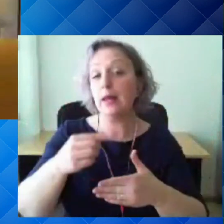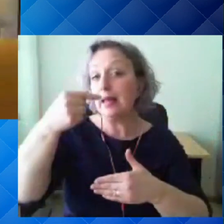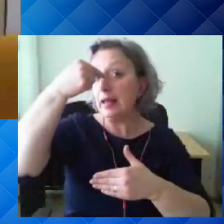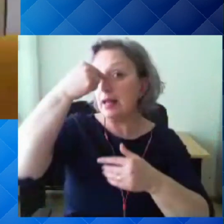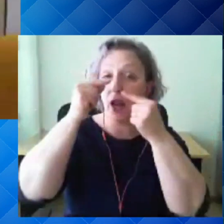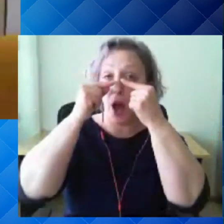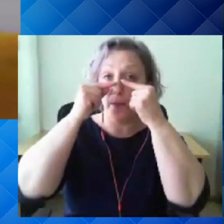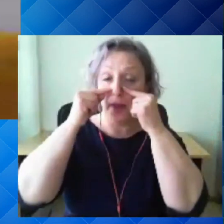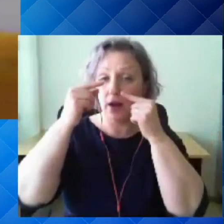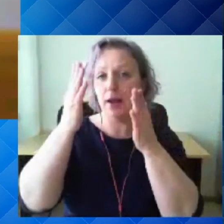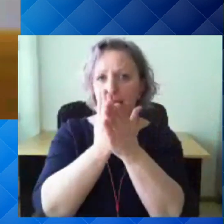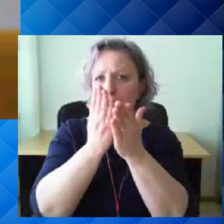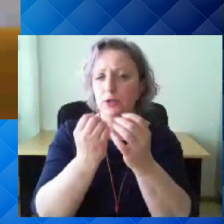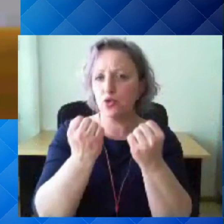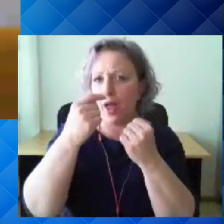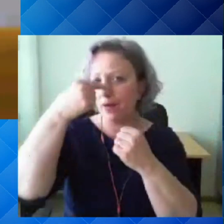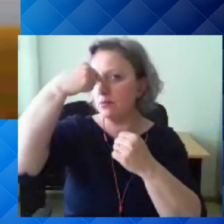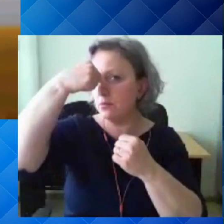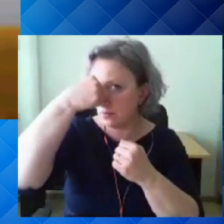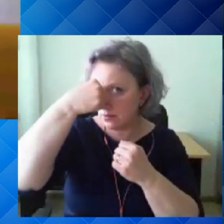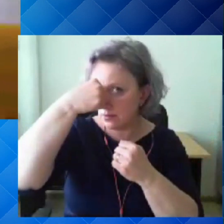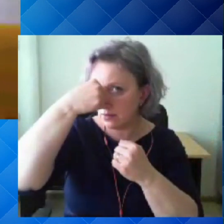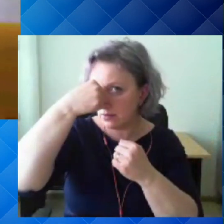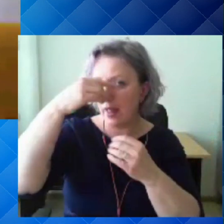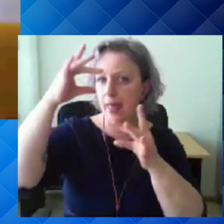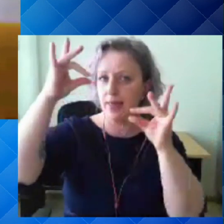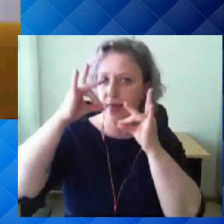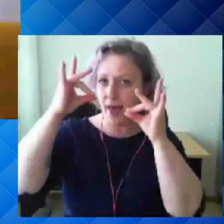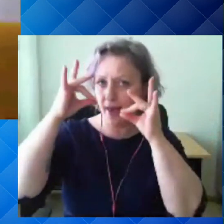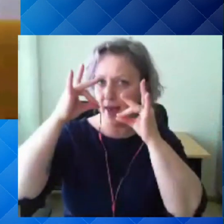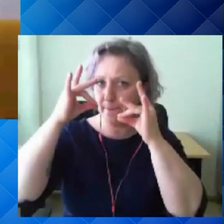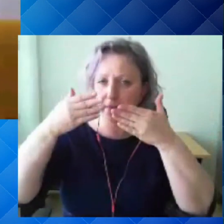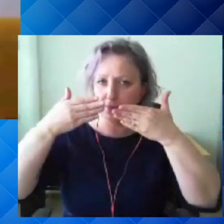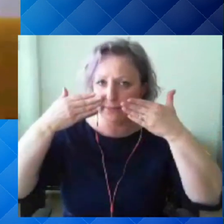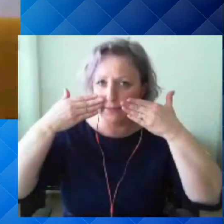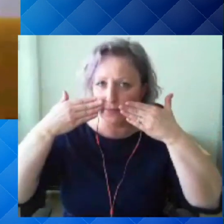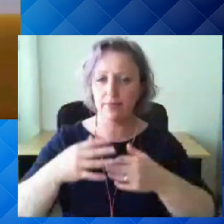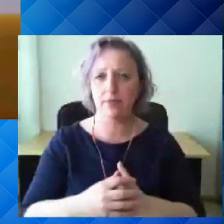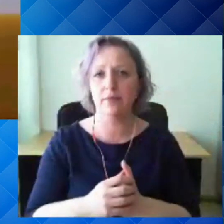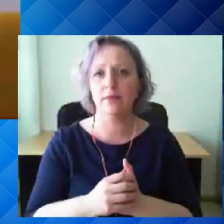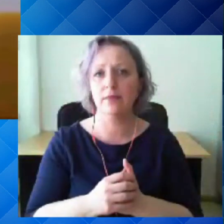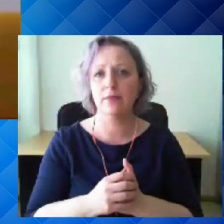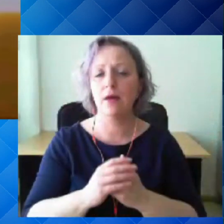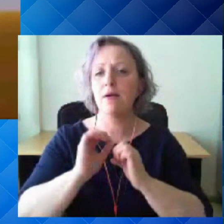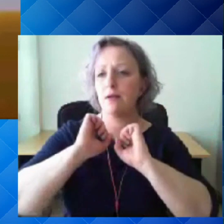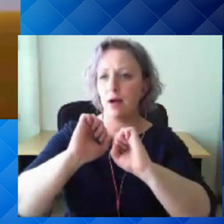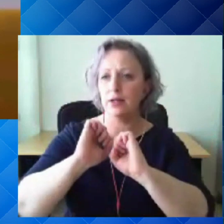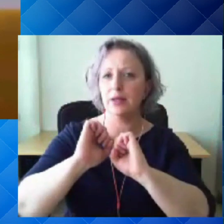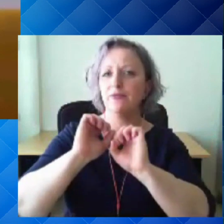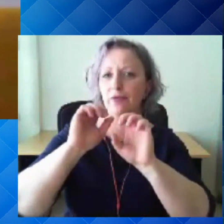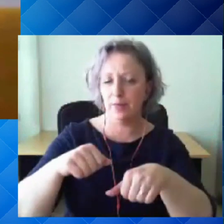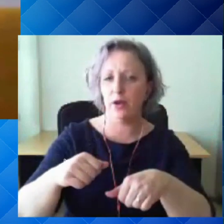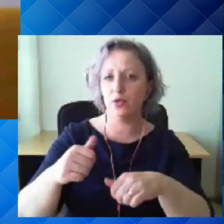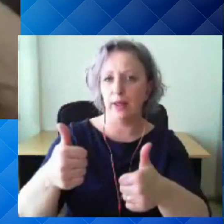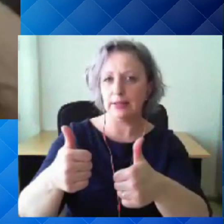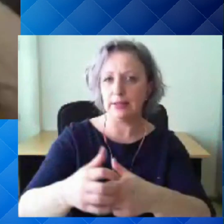siis kindlasti suruge sõid tugevalt vastu nina, et maske oleks võimalikult pehedalt vastu nägu ja see kaitseks teid siis võimalikult